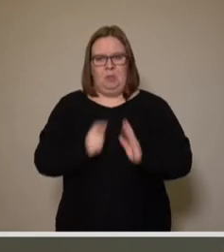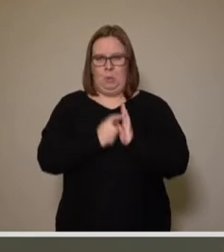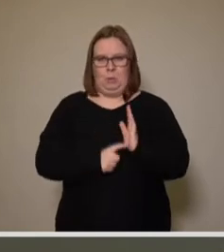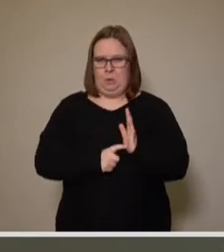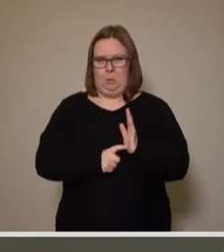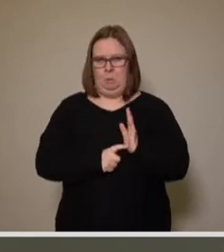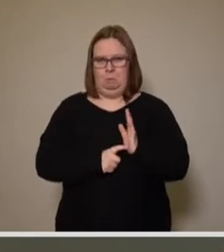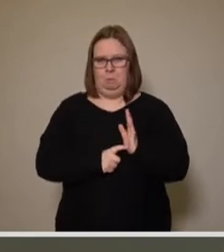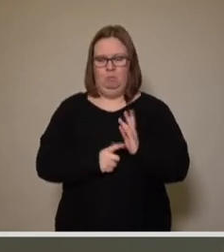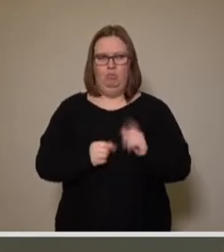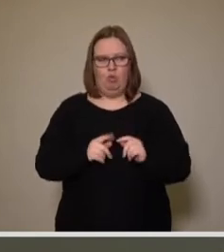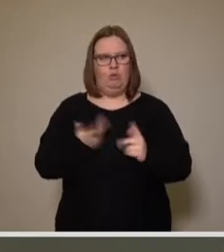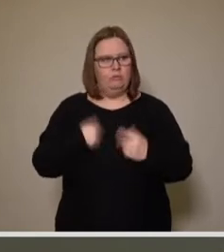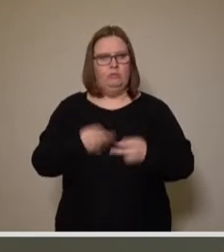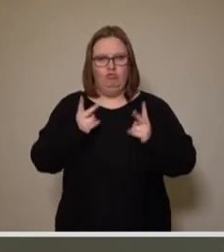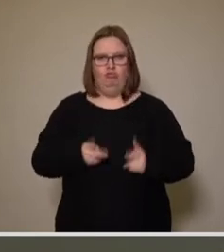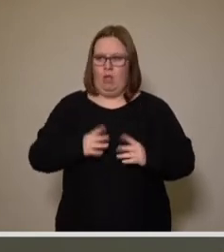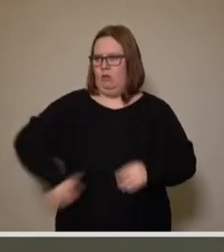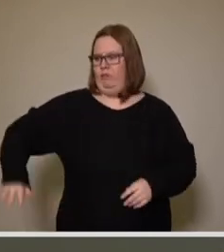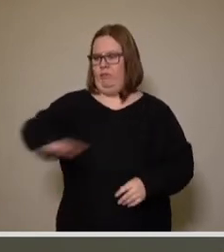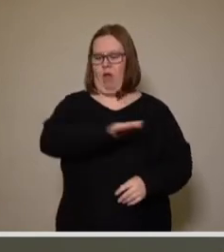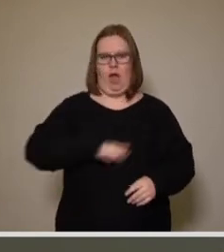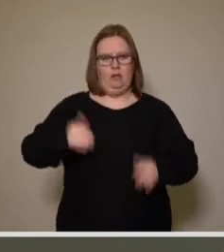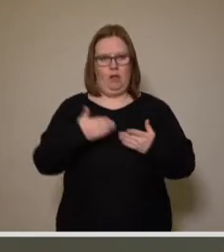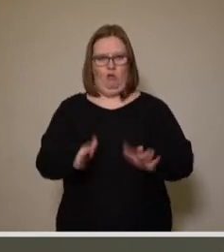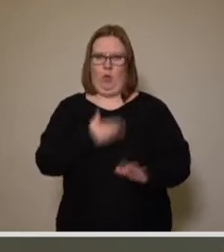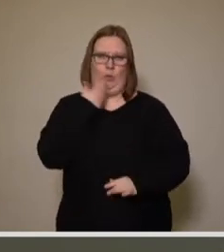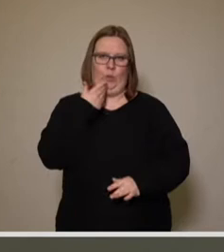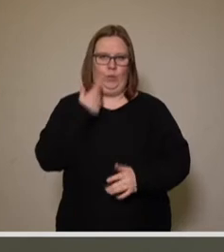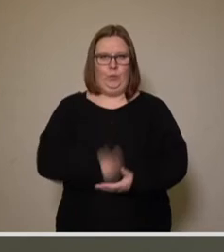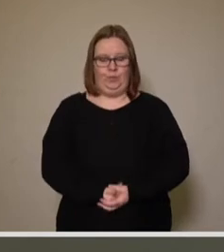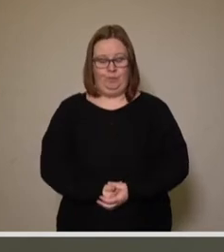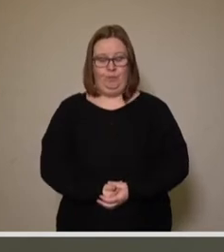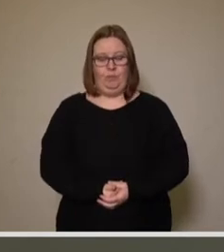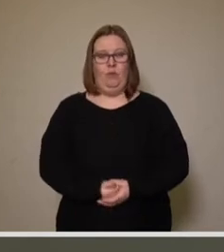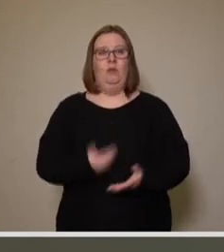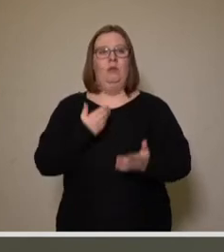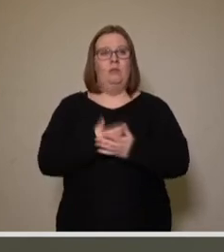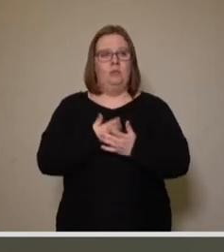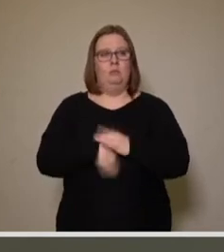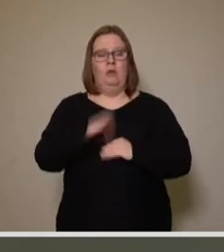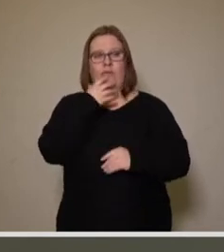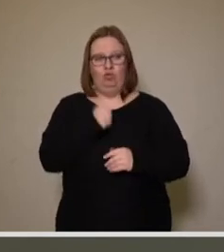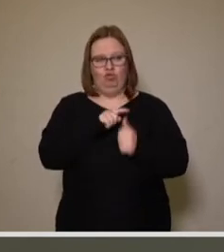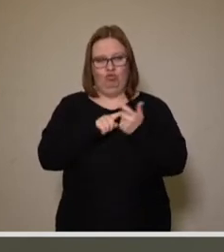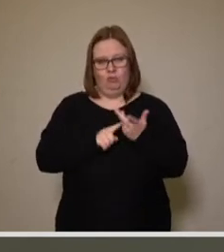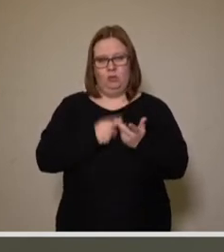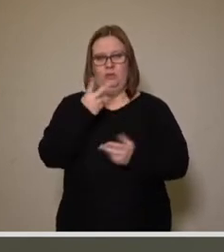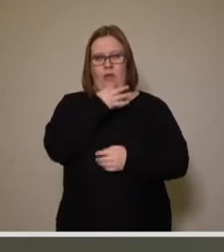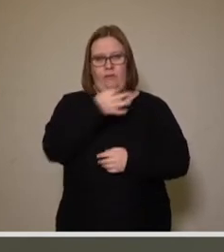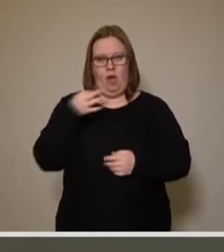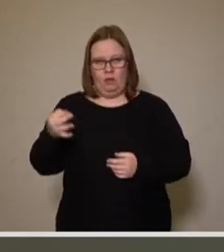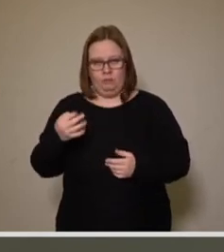sind, um eine stadtweite Sonntagsöffnung zu rechtfertigen. Dazu bitte ich um die Beantwortung der folgenden zwei